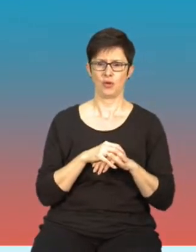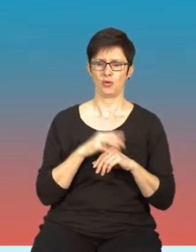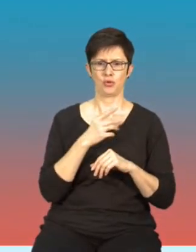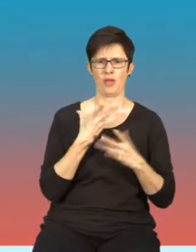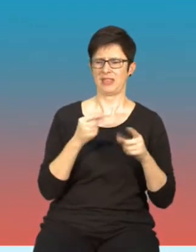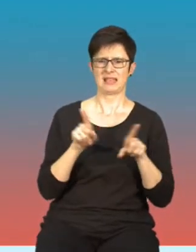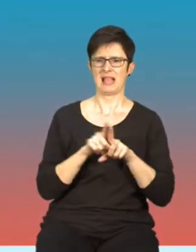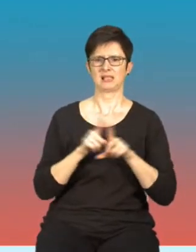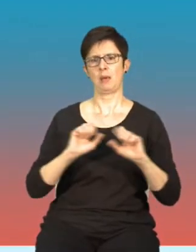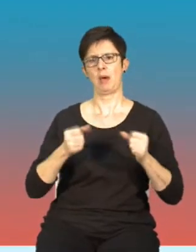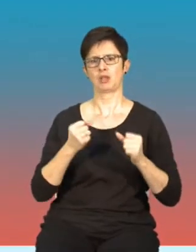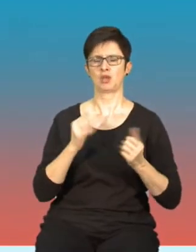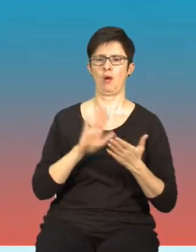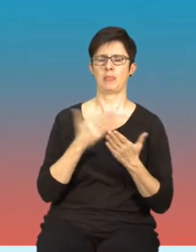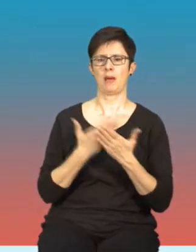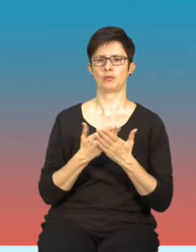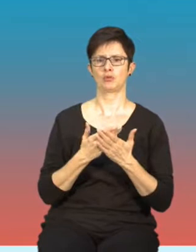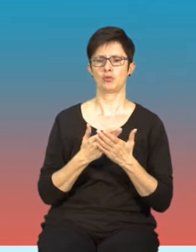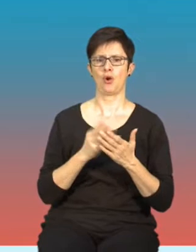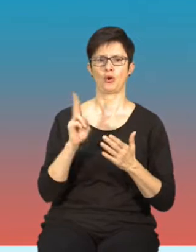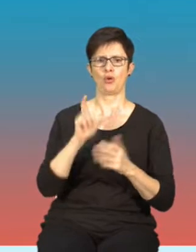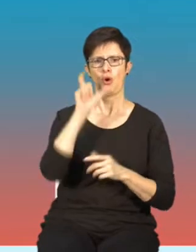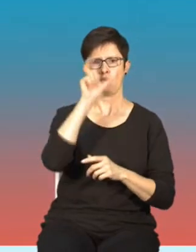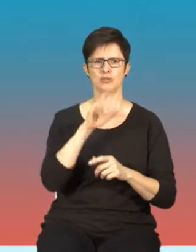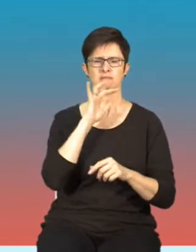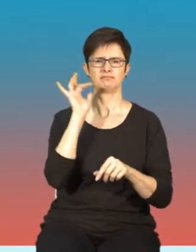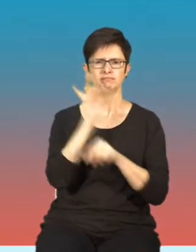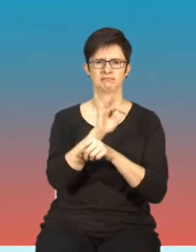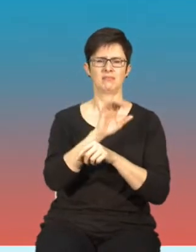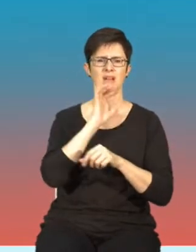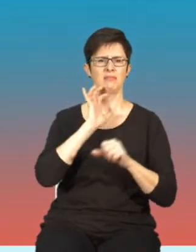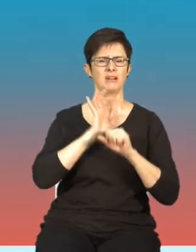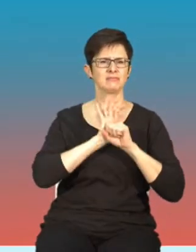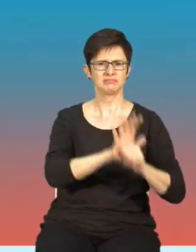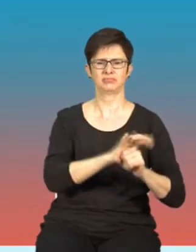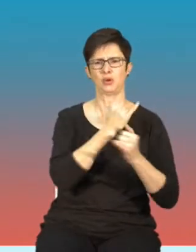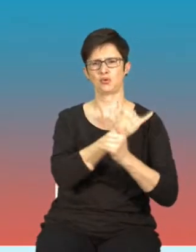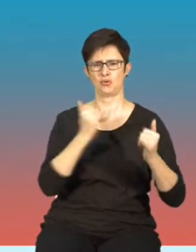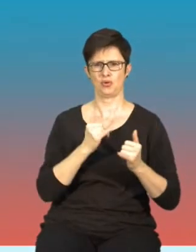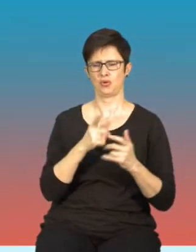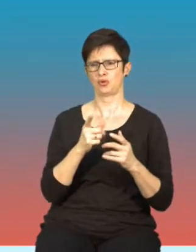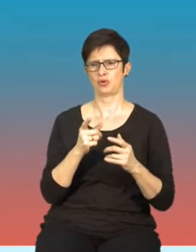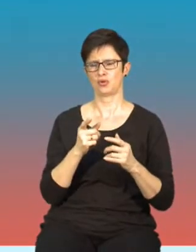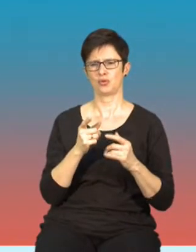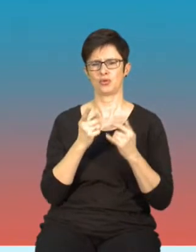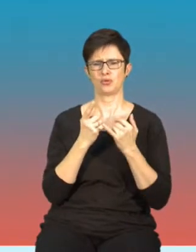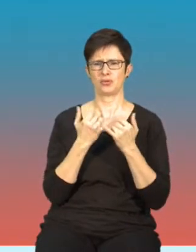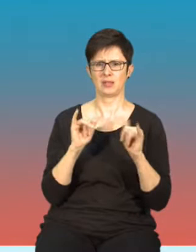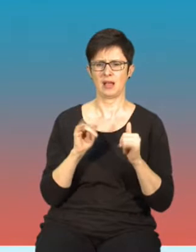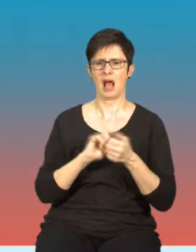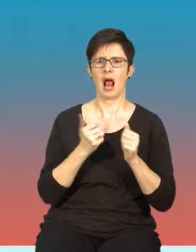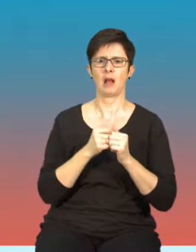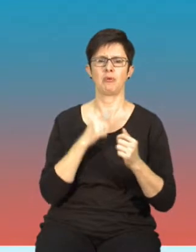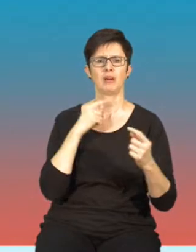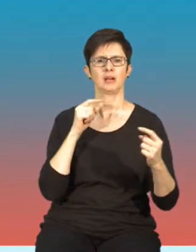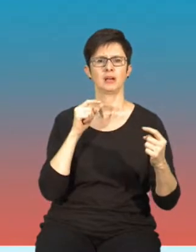przykład hejtu kierowanego wobec osoby, spamu czy też treści naruszających regulaminy takich jak na przykład